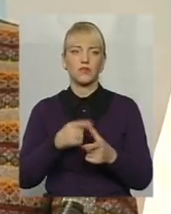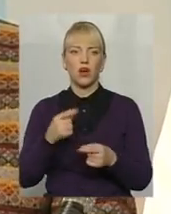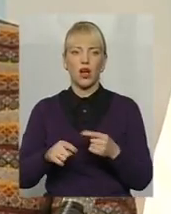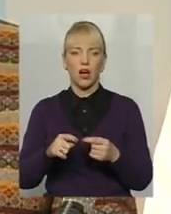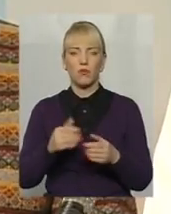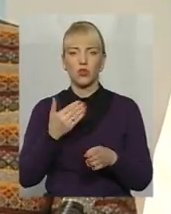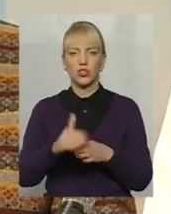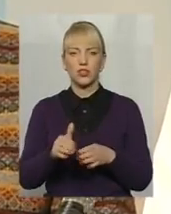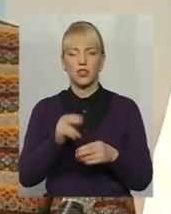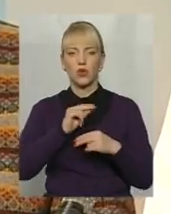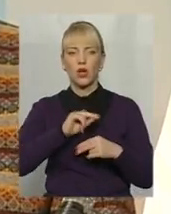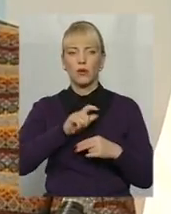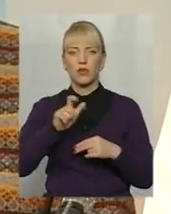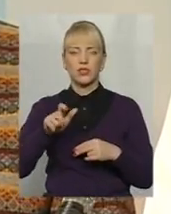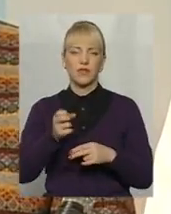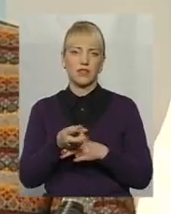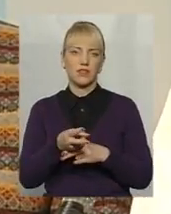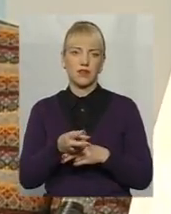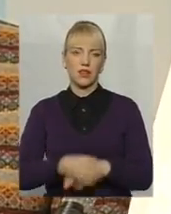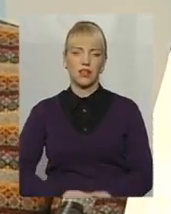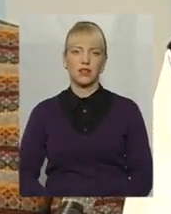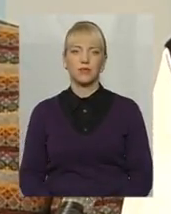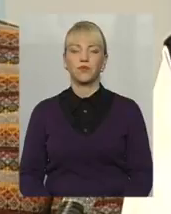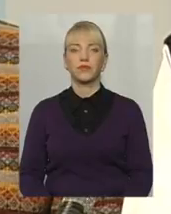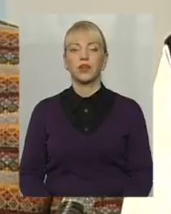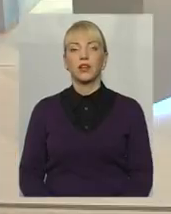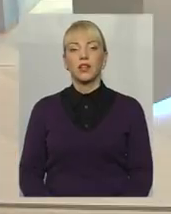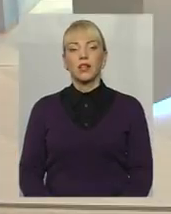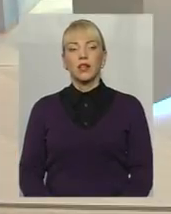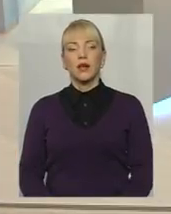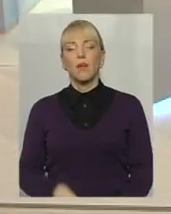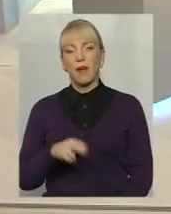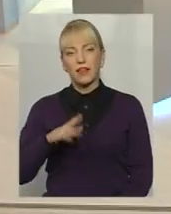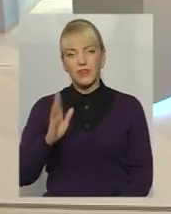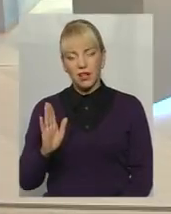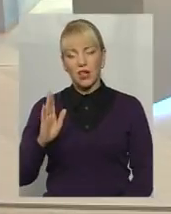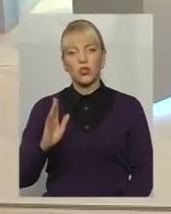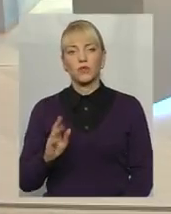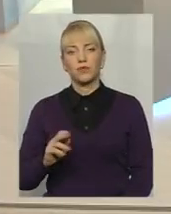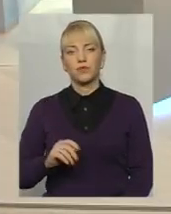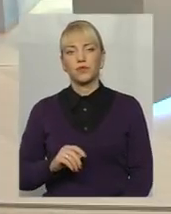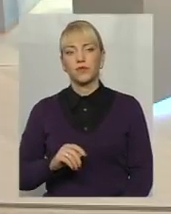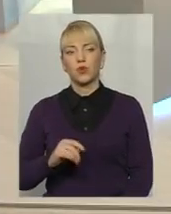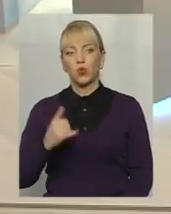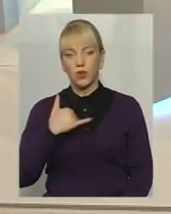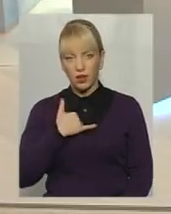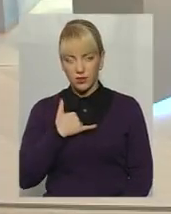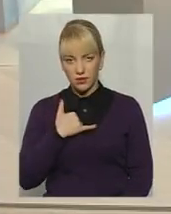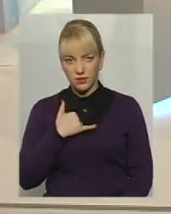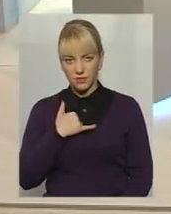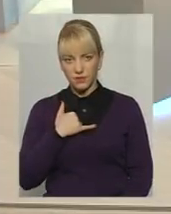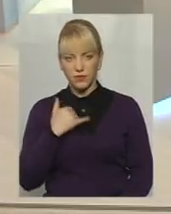частину працівників звільнити. Пане Віталію, скажіть, будь ласка, разом з тим, нас, якщо я не